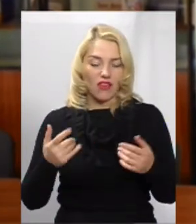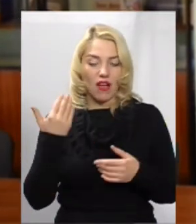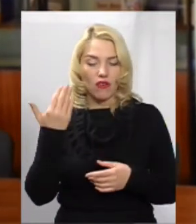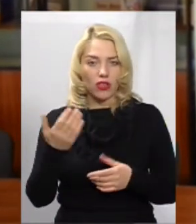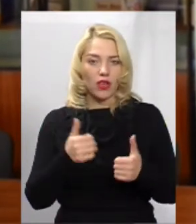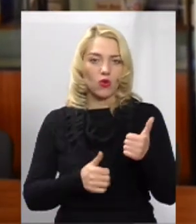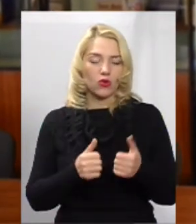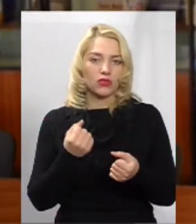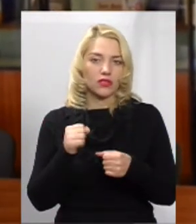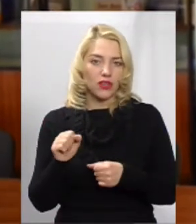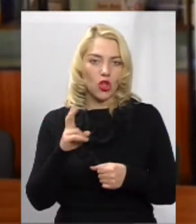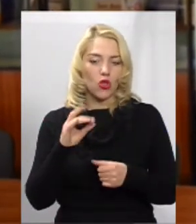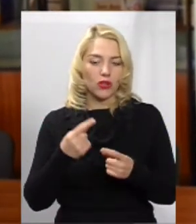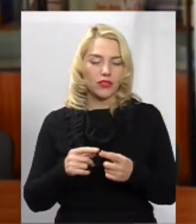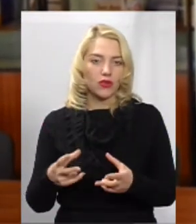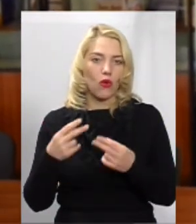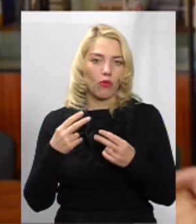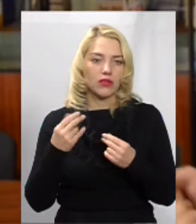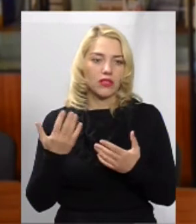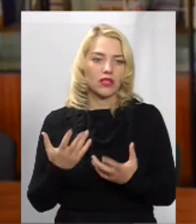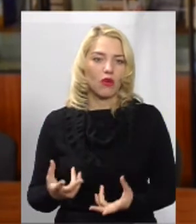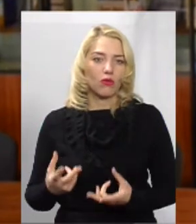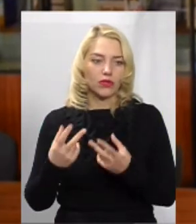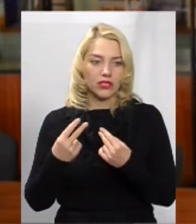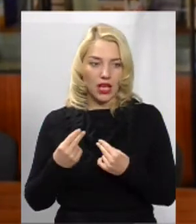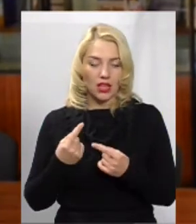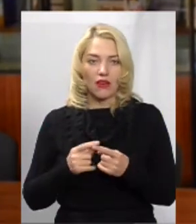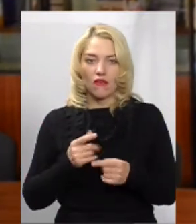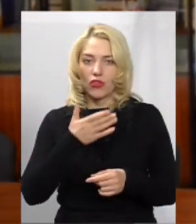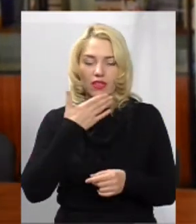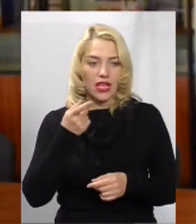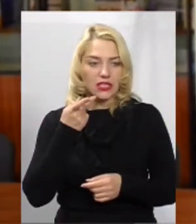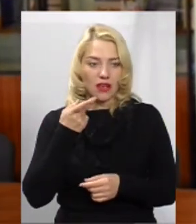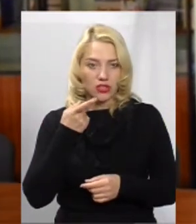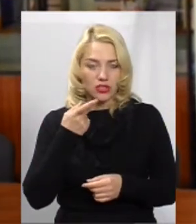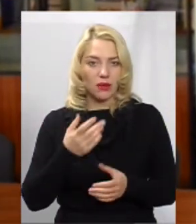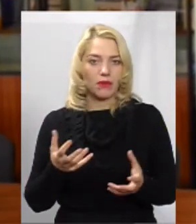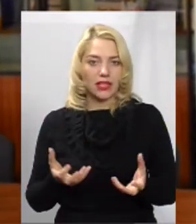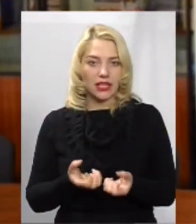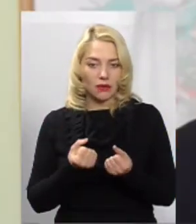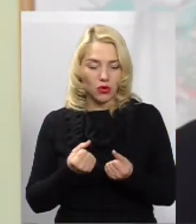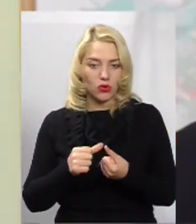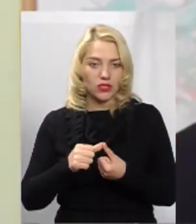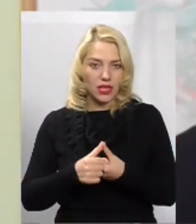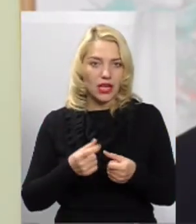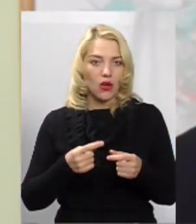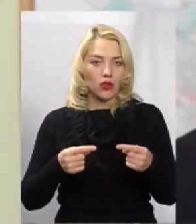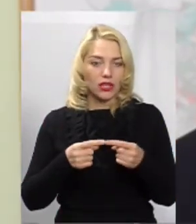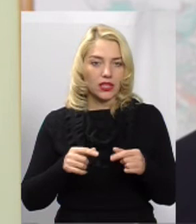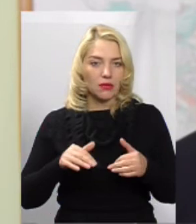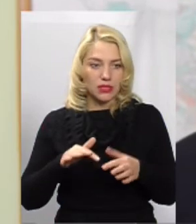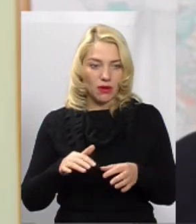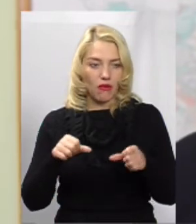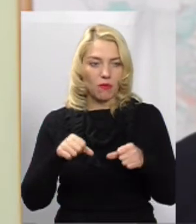але, на жаль, ті обіцянки, які обіцяли, не завжди підкріплюються конкретними справами. Право мешканців